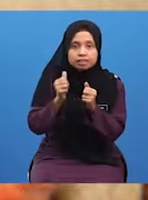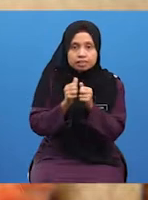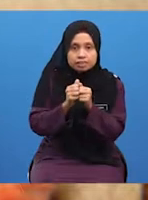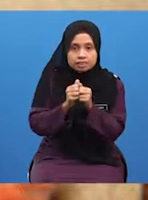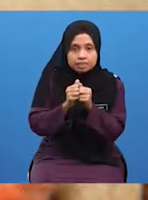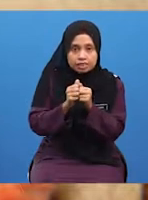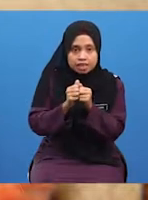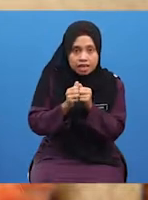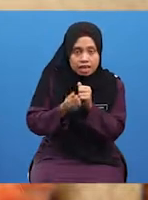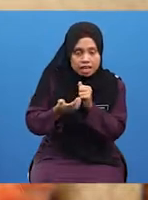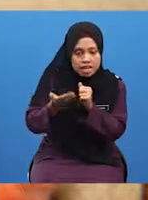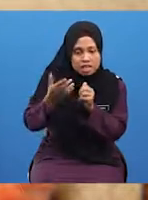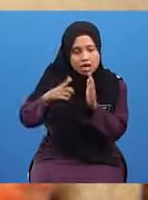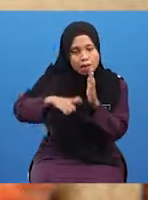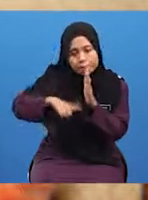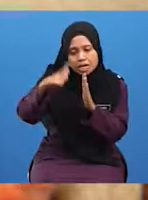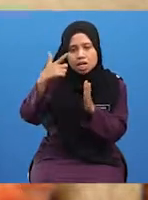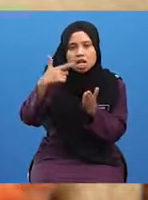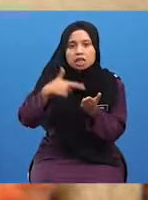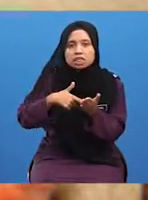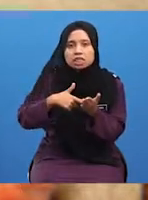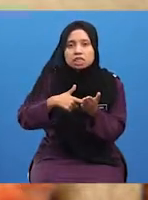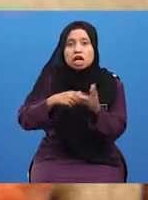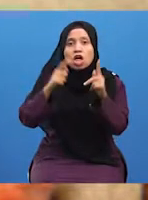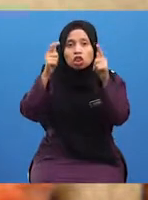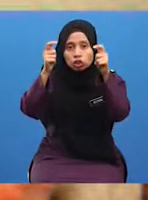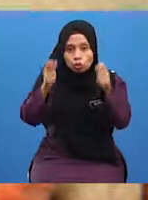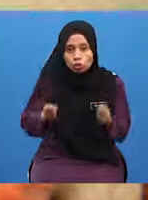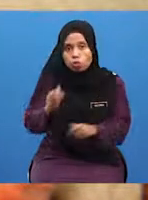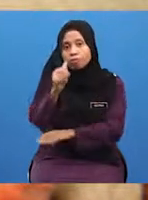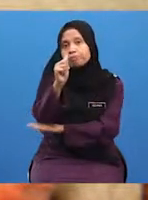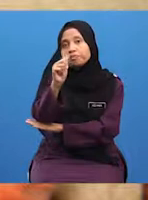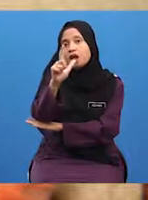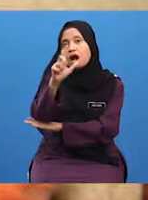lebih mendalam lagi tentang tokoh Al-Mas'udi.